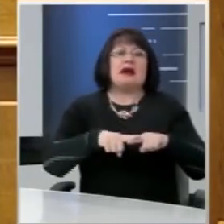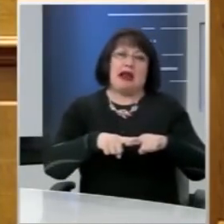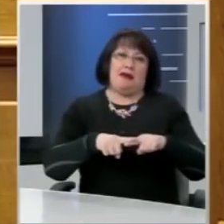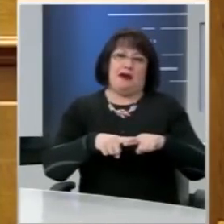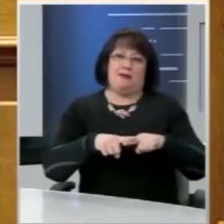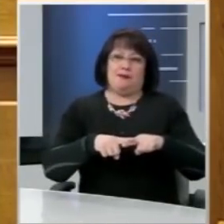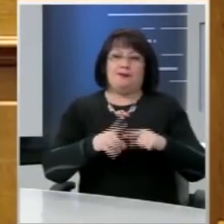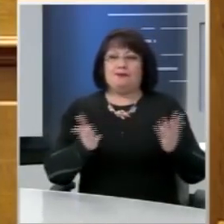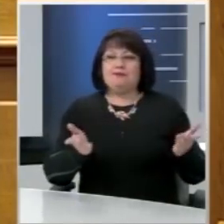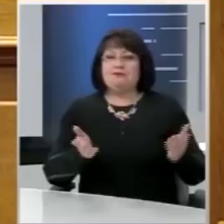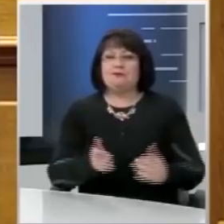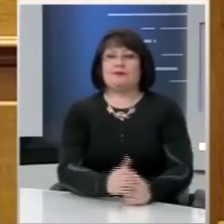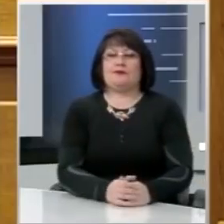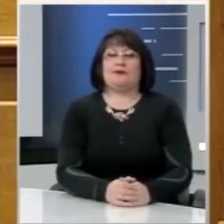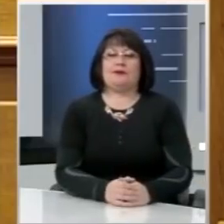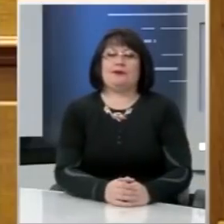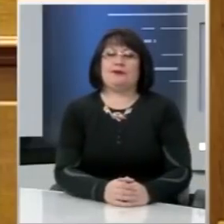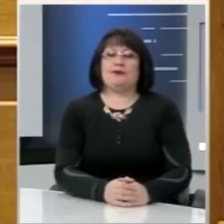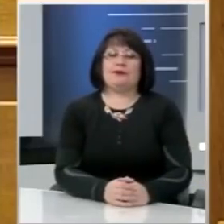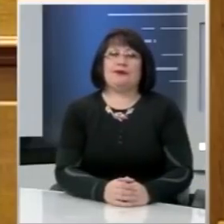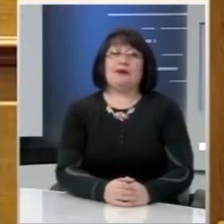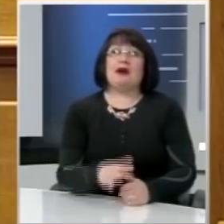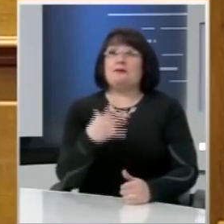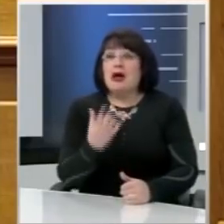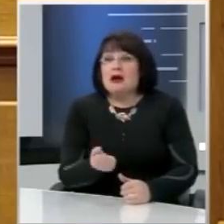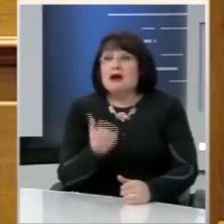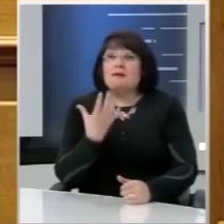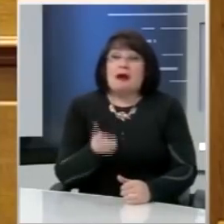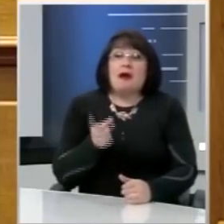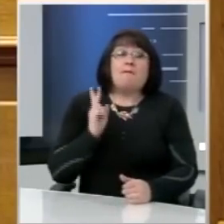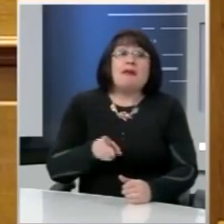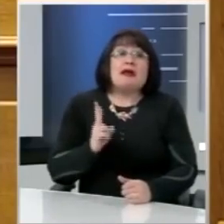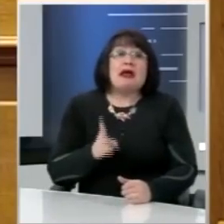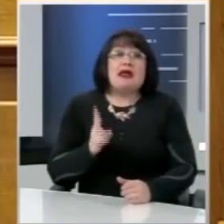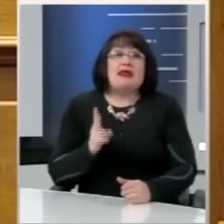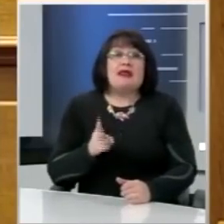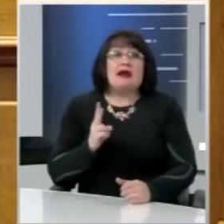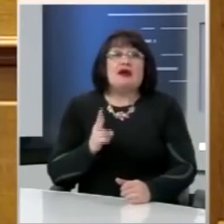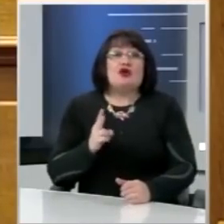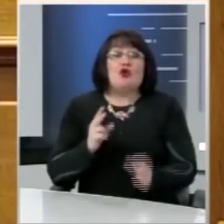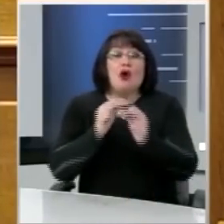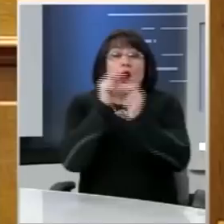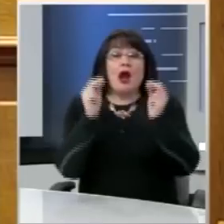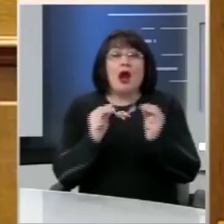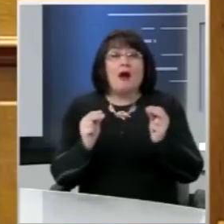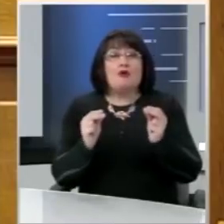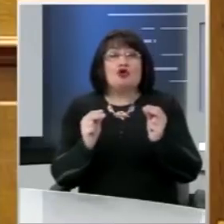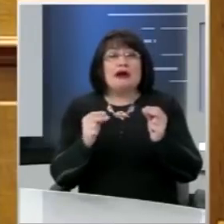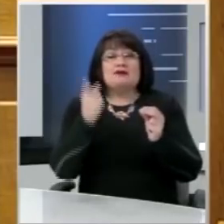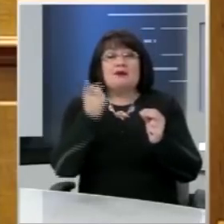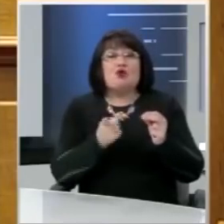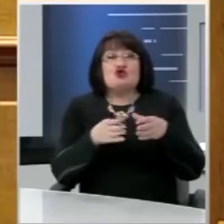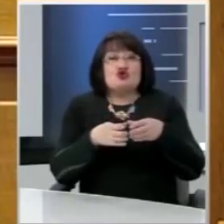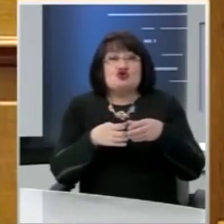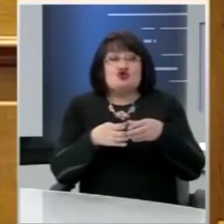Υπάρχει, υπήρχε ο κίνδυνος αλλίωσης του εκλογικού σώματος. Δυστυχώς